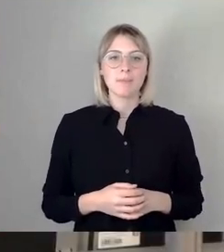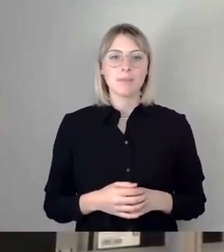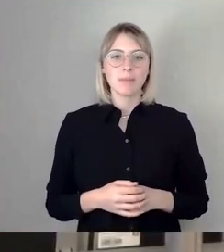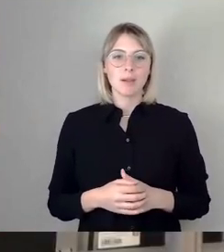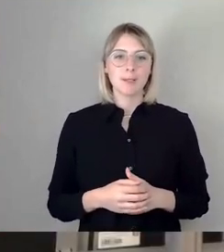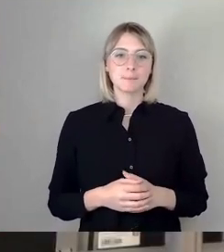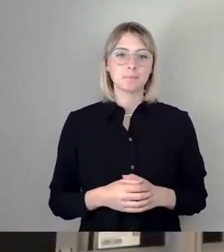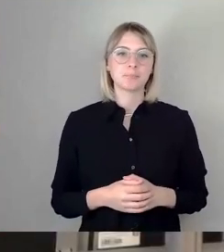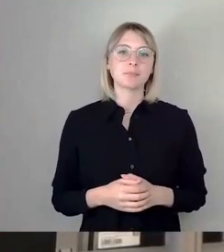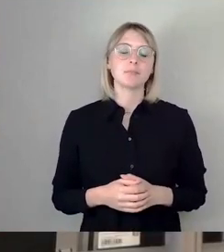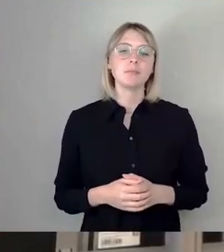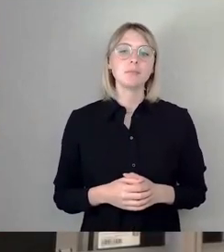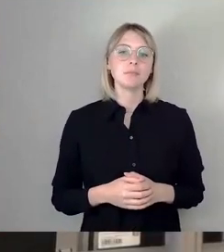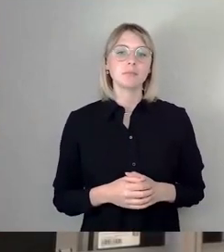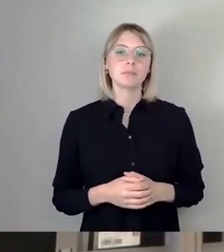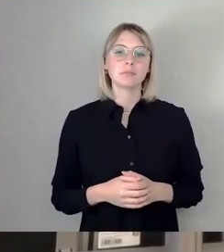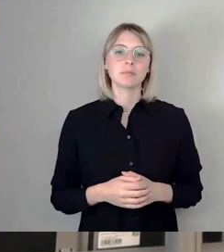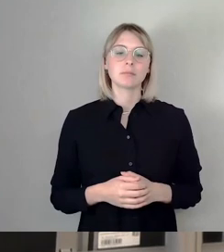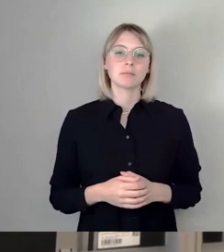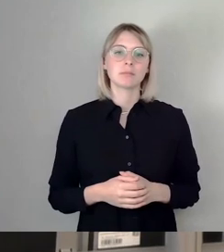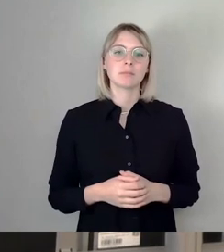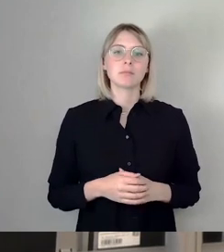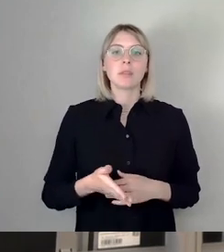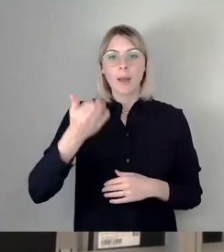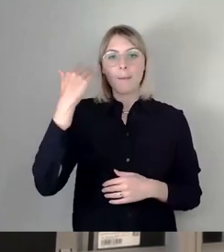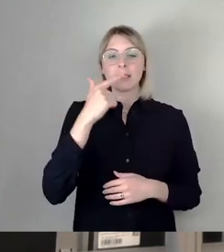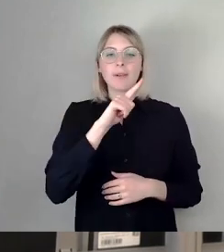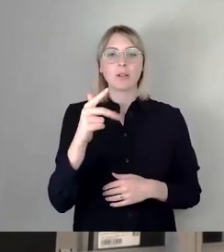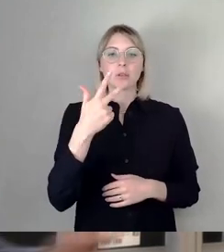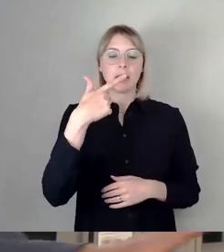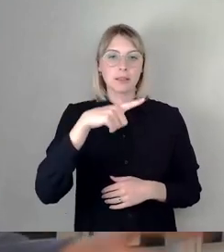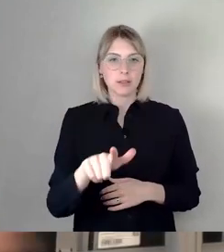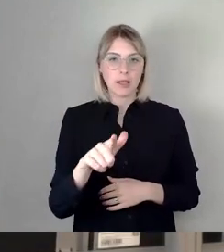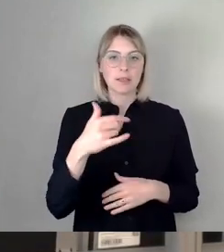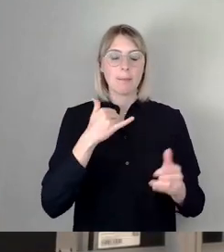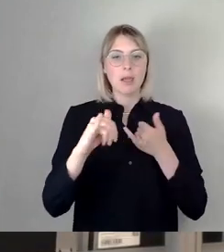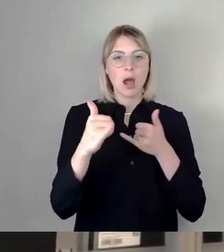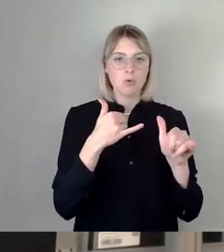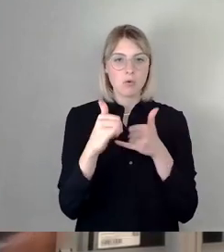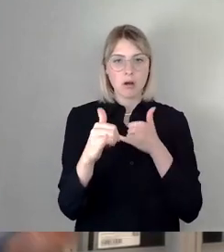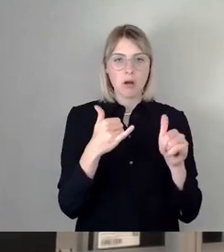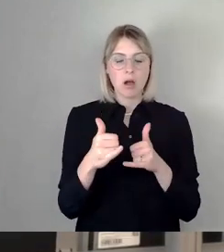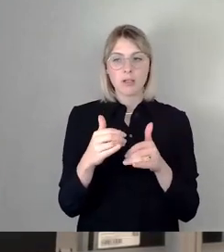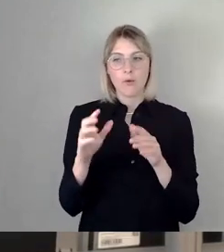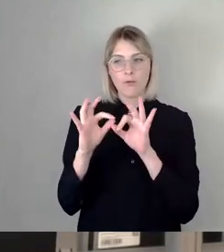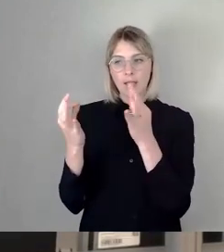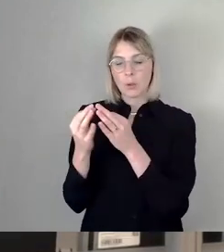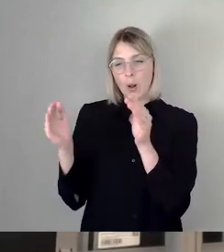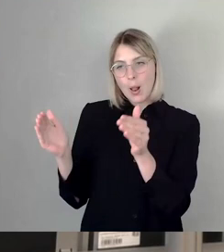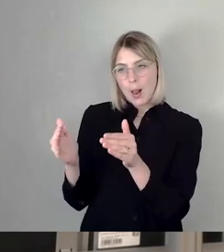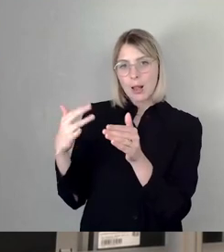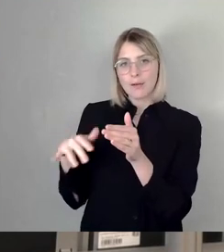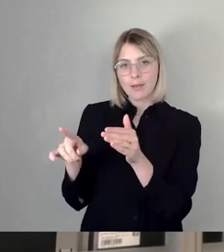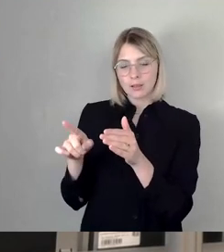Als im Jahre 2023, im Januar, da so eine verrückte kleine Fraktion, die damalige Dissidenten-Fraktion,